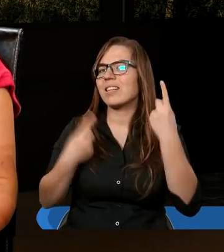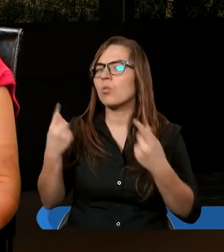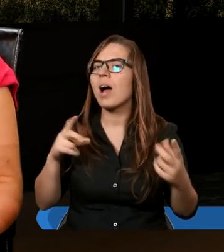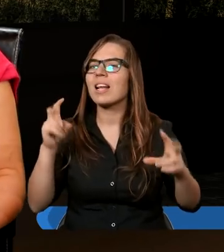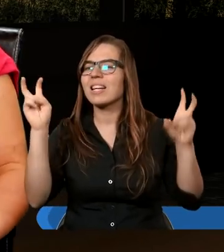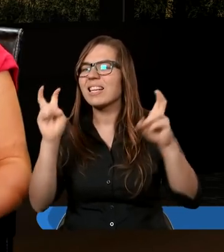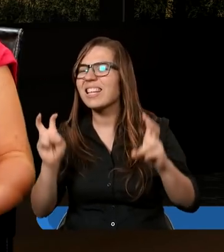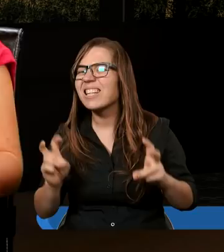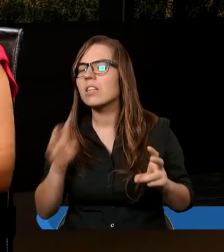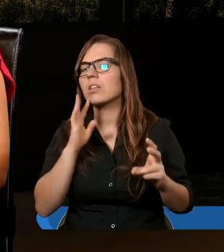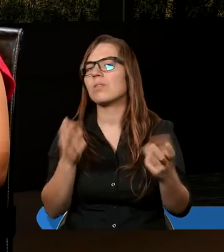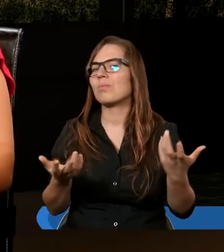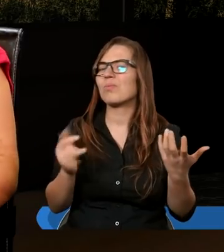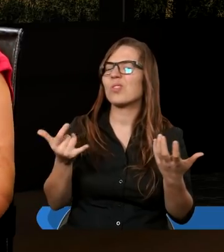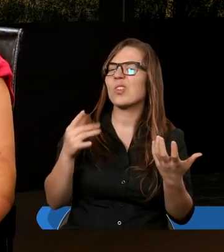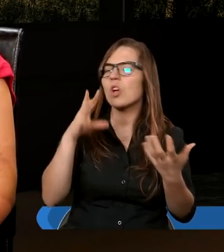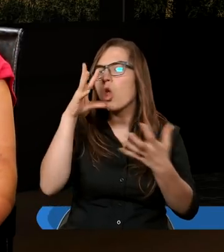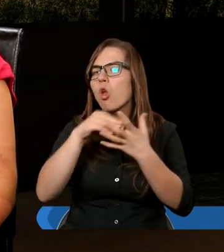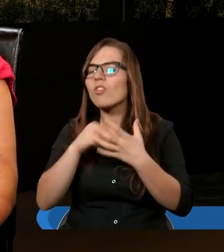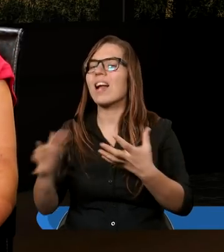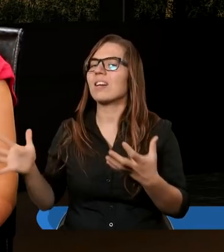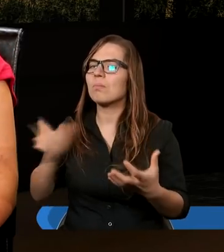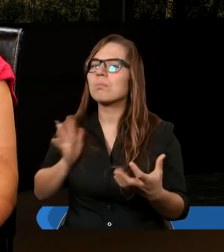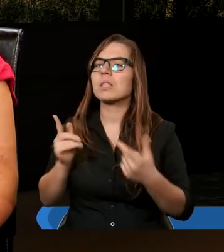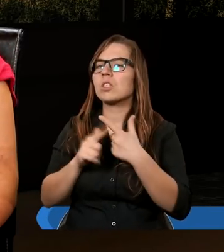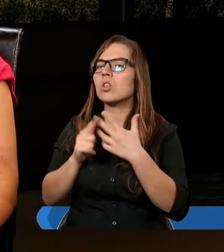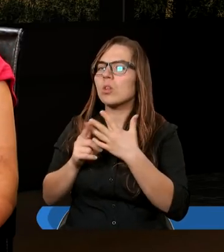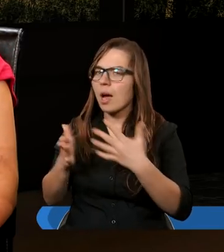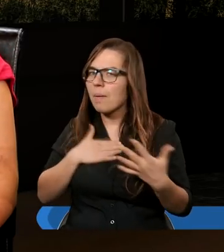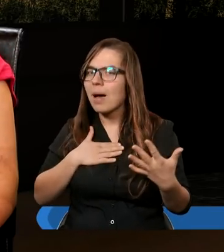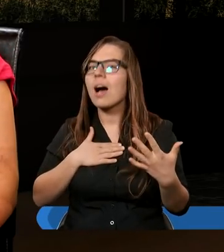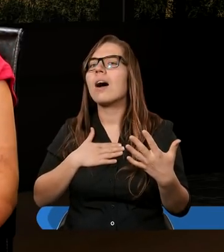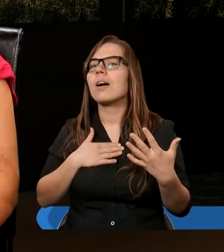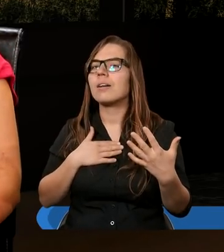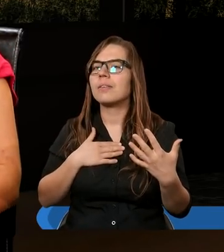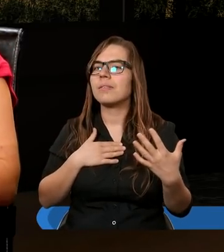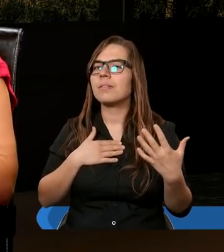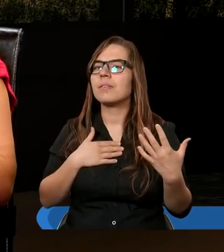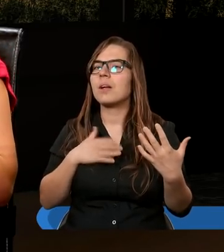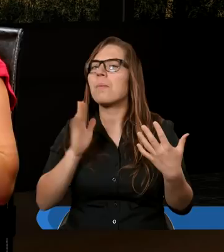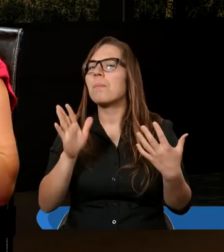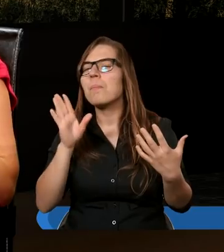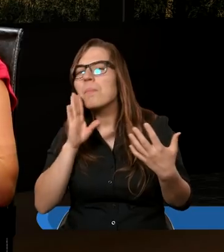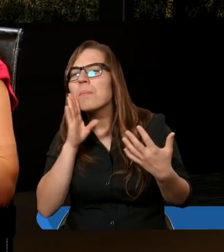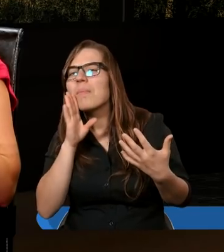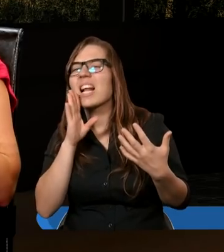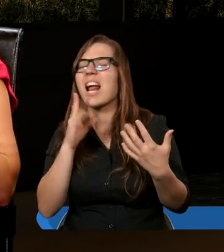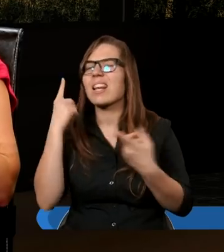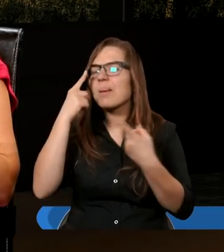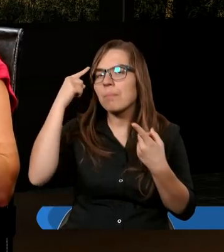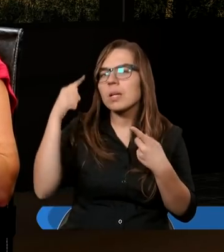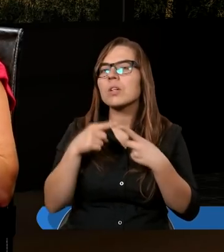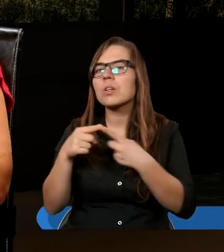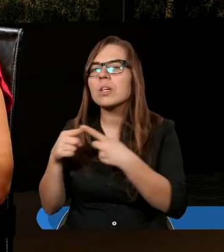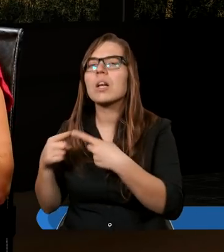albo mają jakiś taki poziom doświadczeń, że mają tą samą wizję i